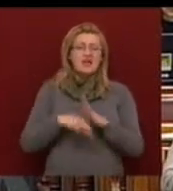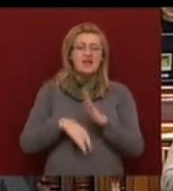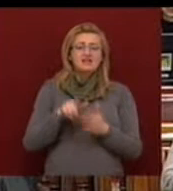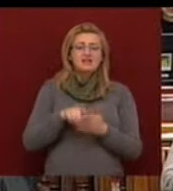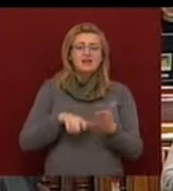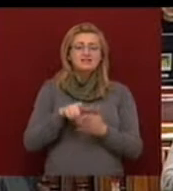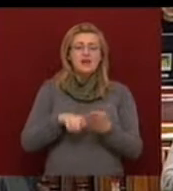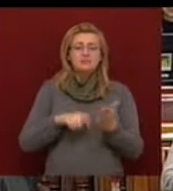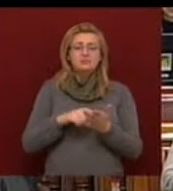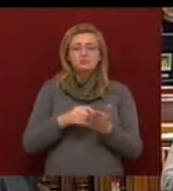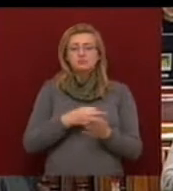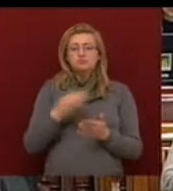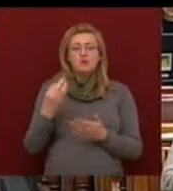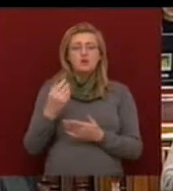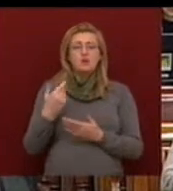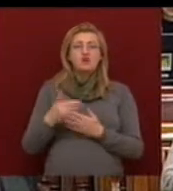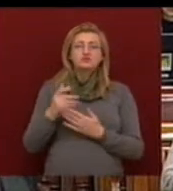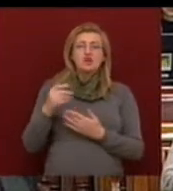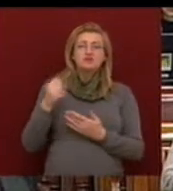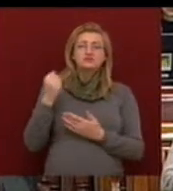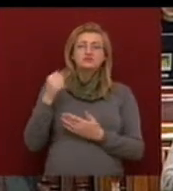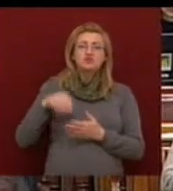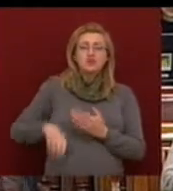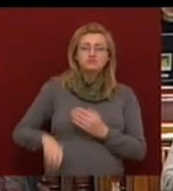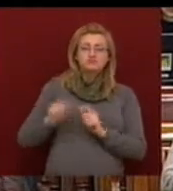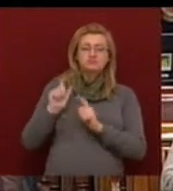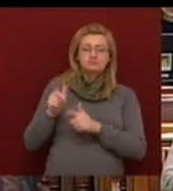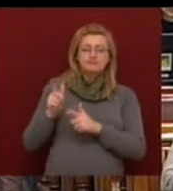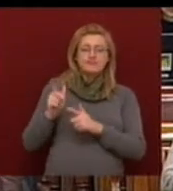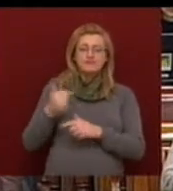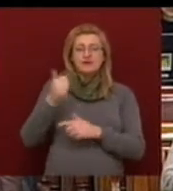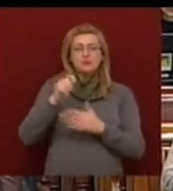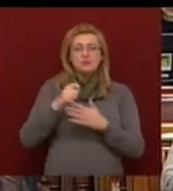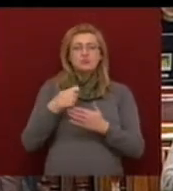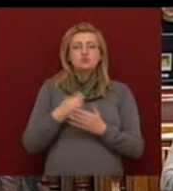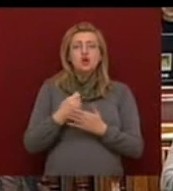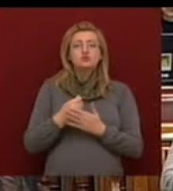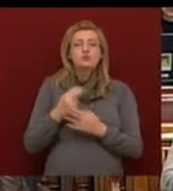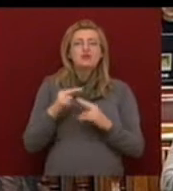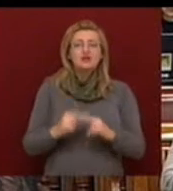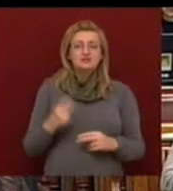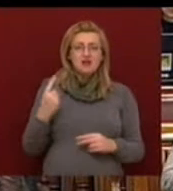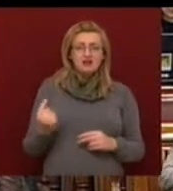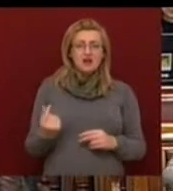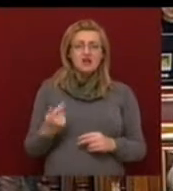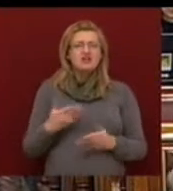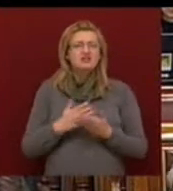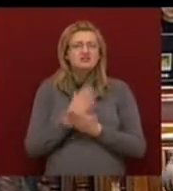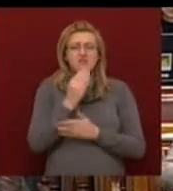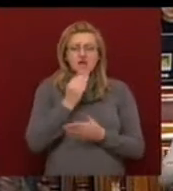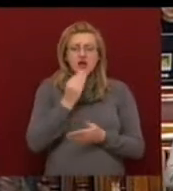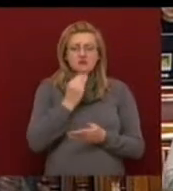szerint a gazdagok zsebét tömték meg sok pénzzel akkor, amikor bevezették az egykulcsos adórendszert. A kiszolgáltatottság